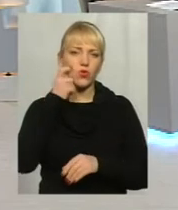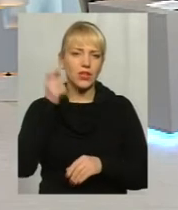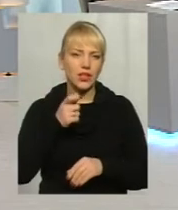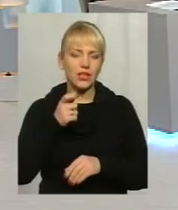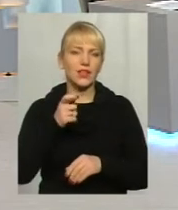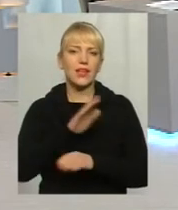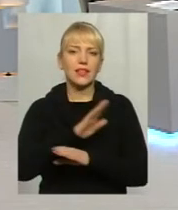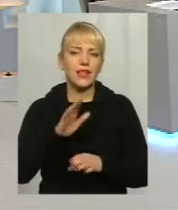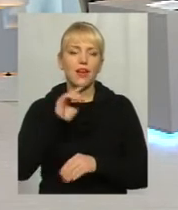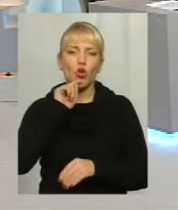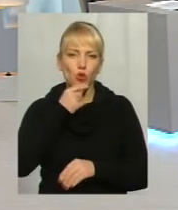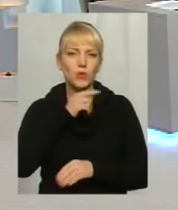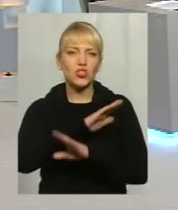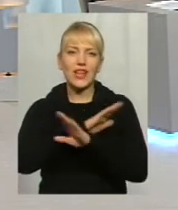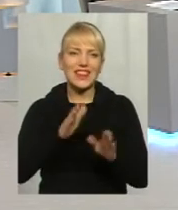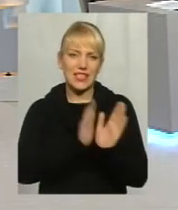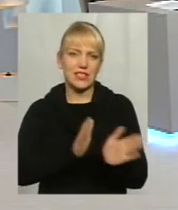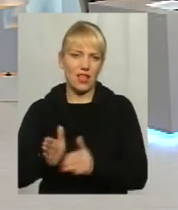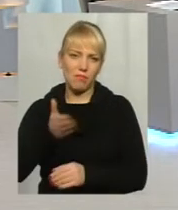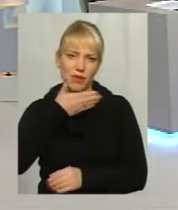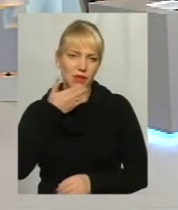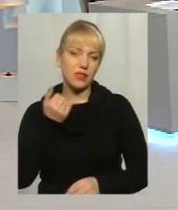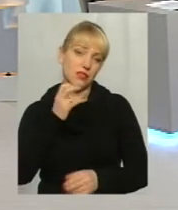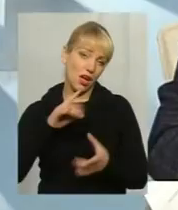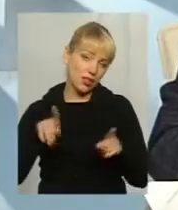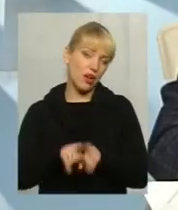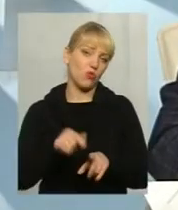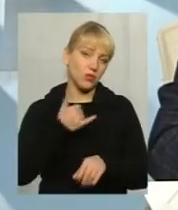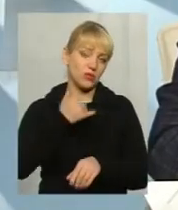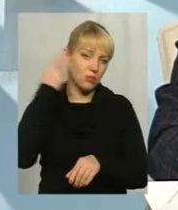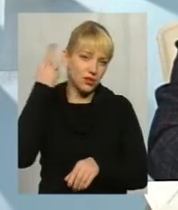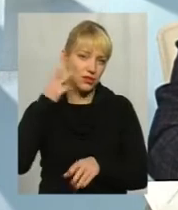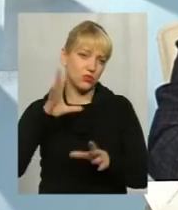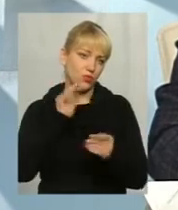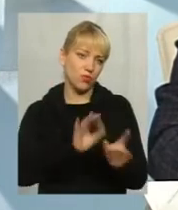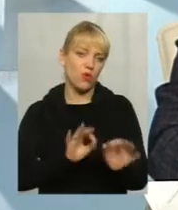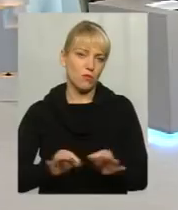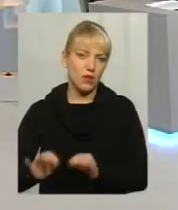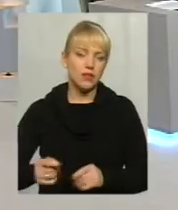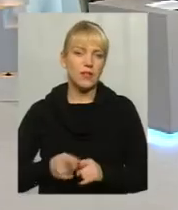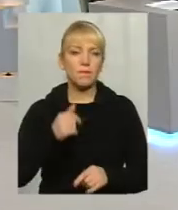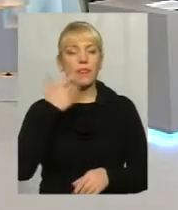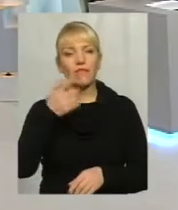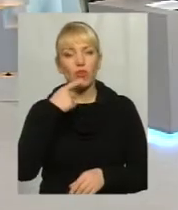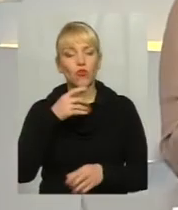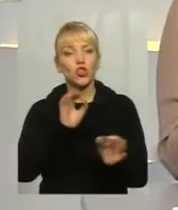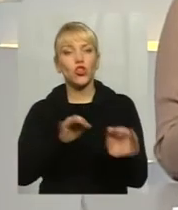економічна нестабільність. А так все в нас, в місті Хмельницькому, нормально. хочу зазначити... Олександрі, от ви кажете, все нормально.